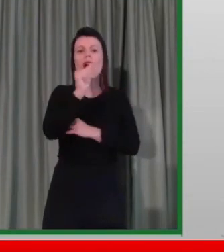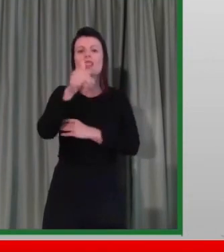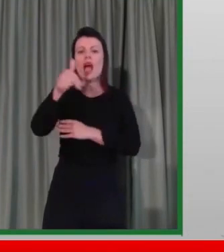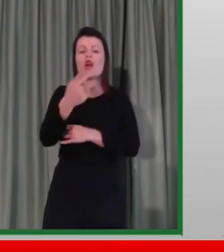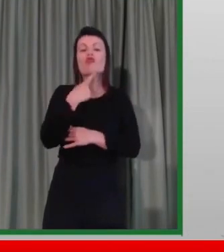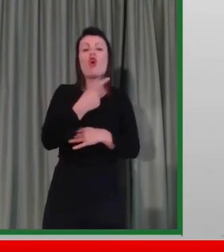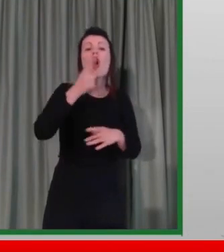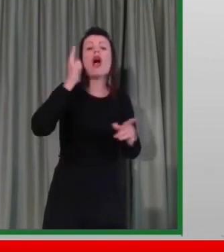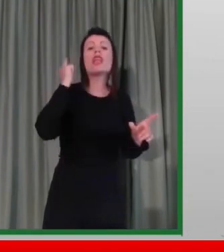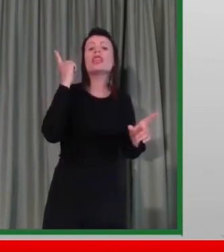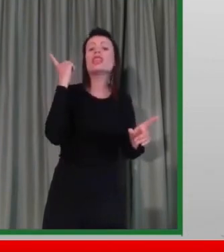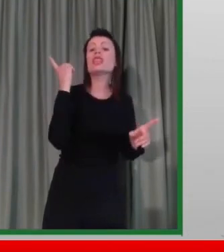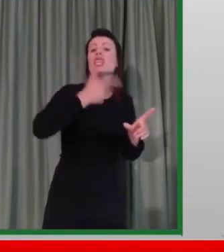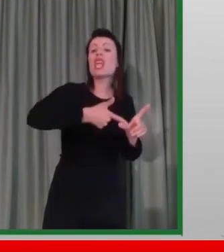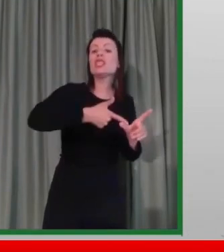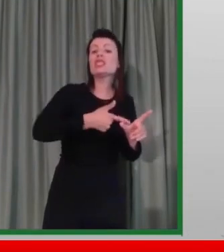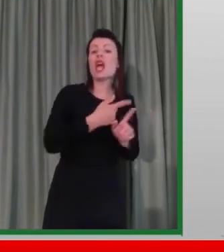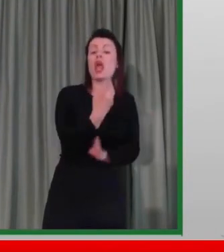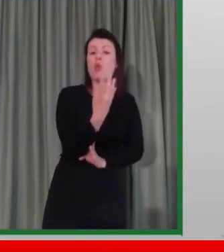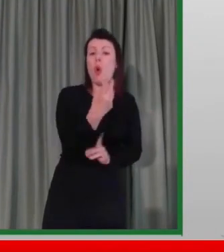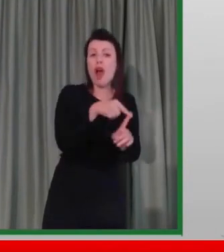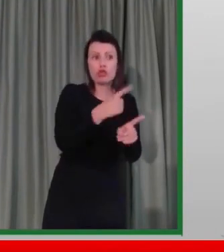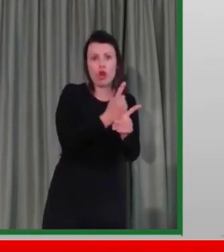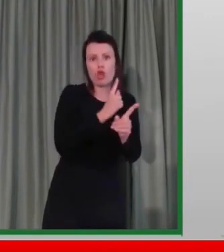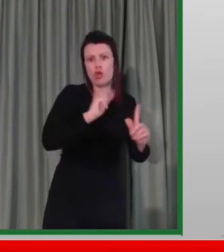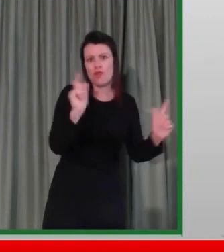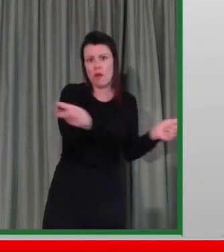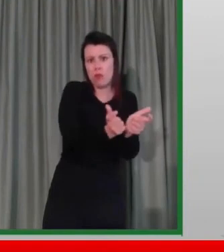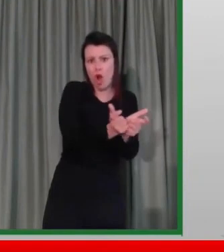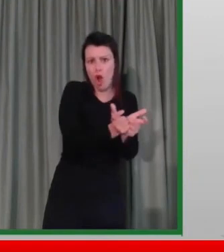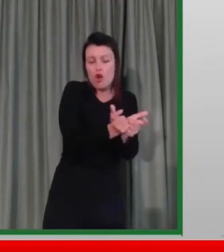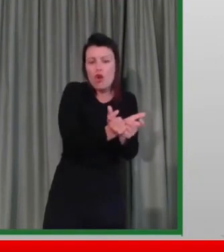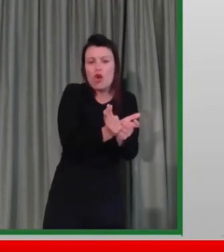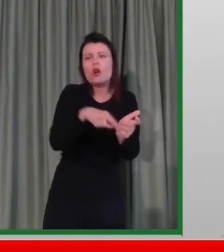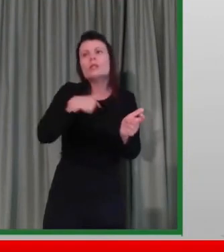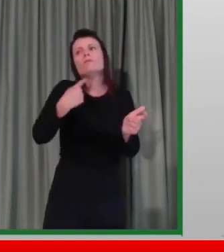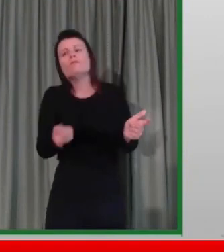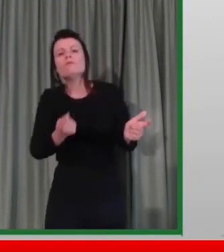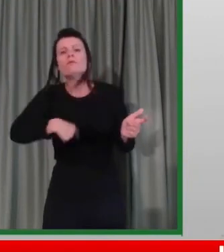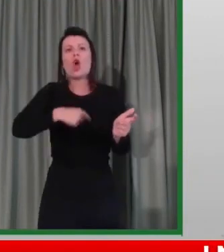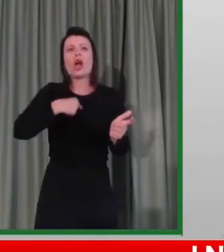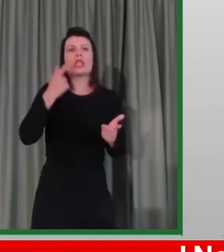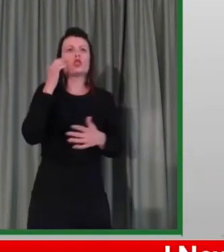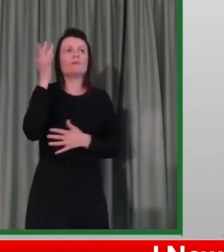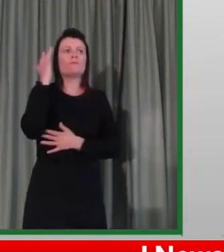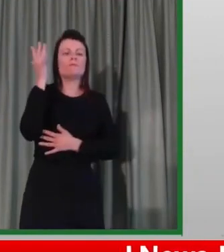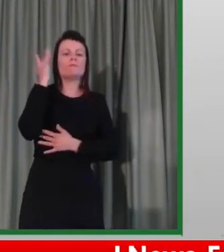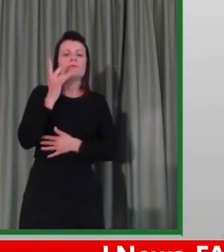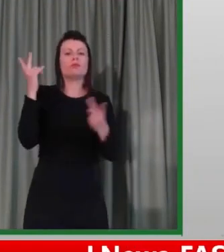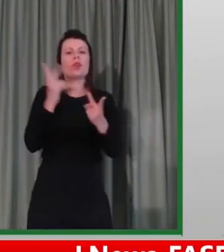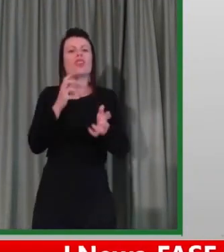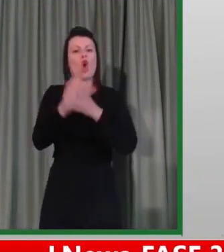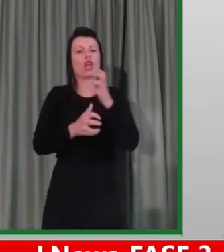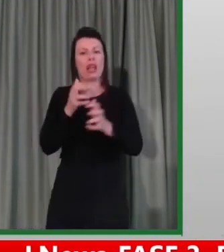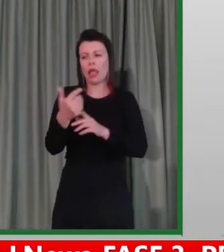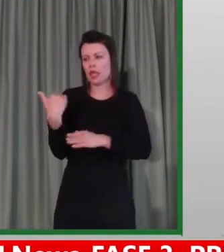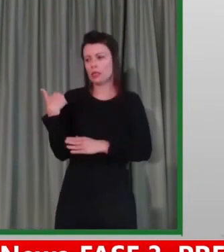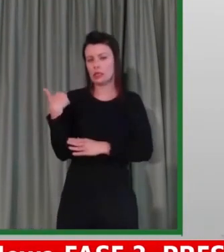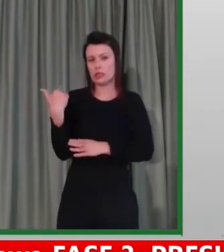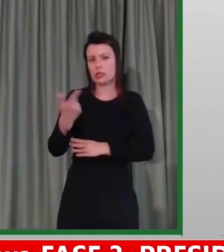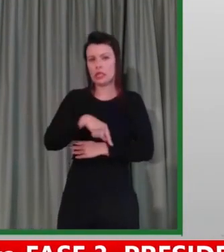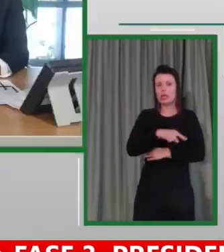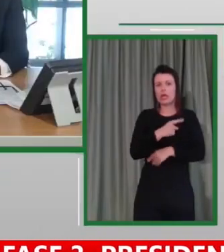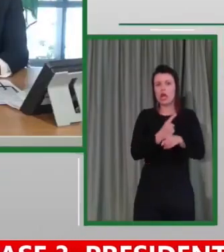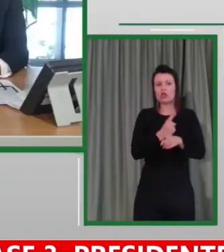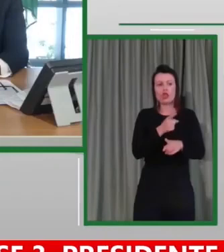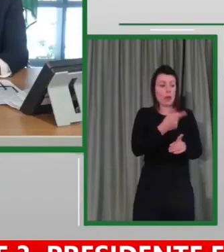su qualche modalità che anche alla luce della crisi che c'è stata ci porti a rivedere questa decisione e ad applicarla in